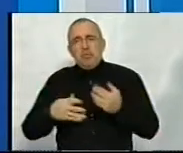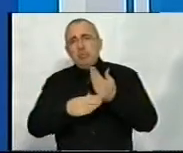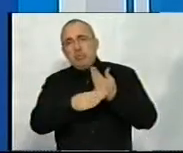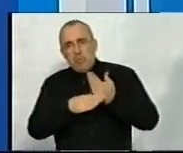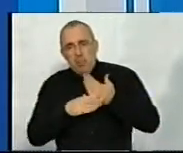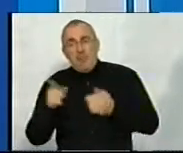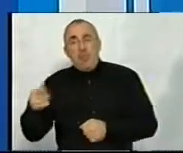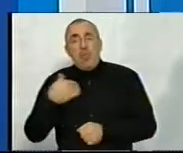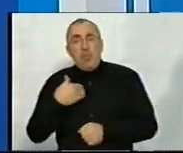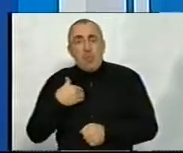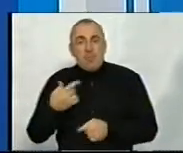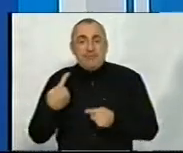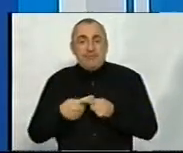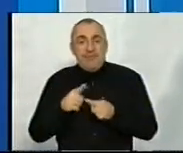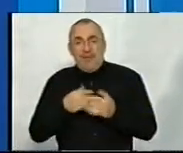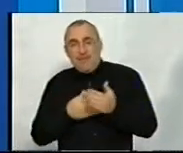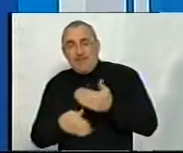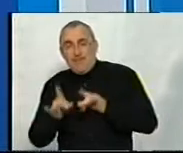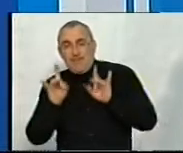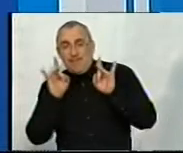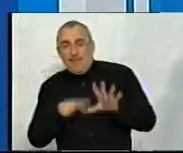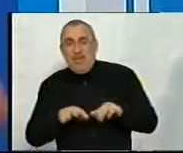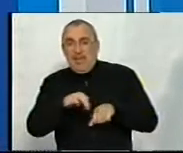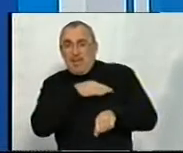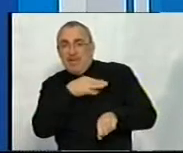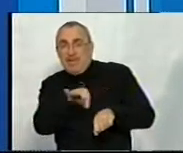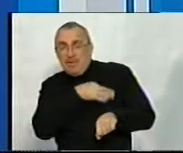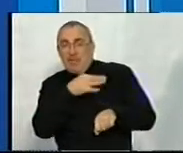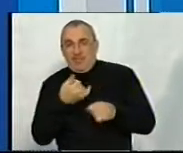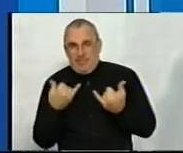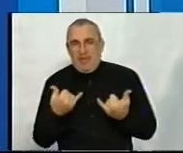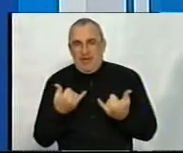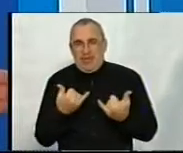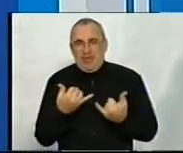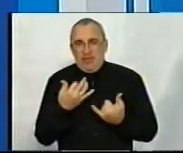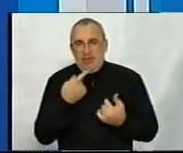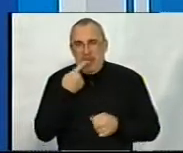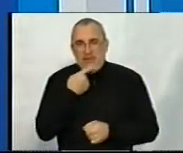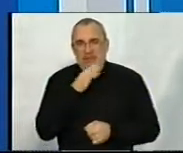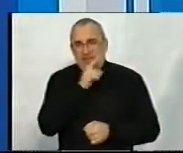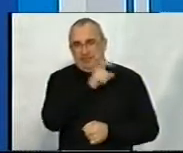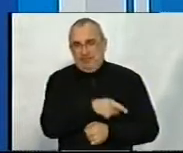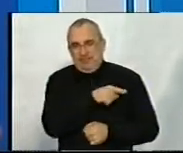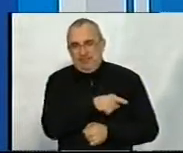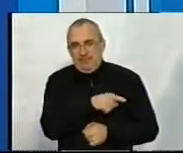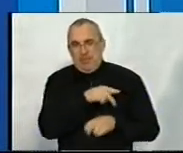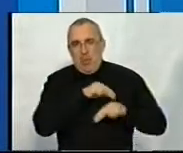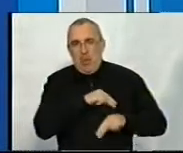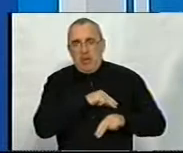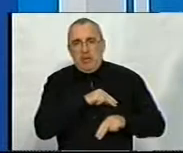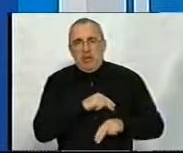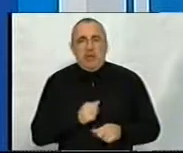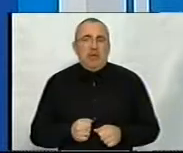і вона хоче вийти з цього кола насильства, про яке зараз казала наша колега.